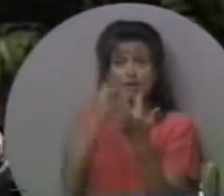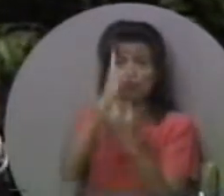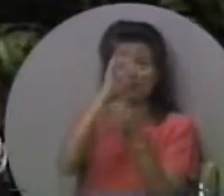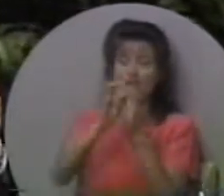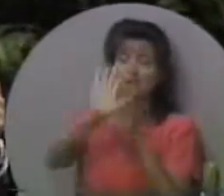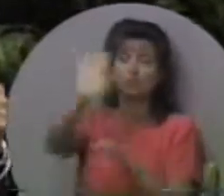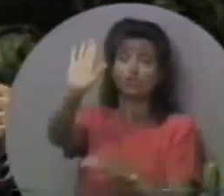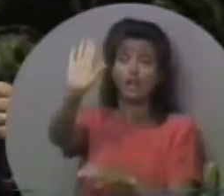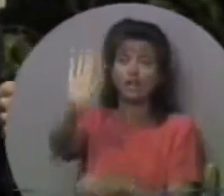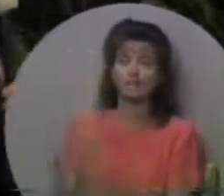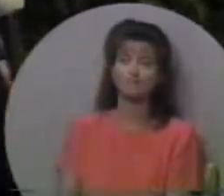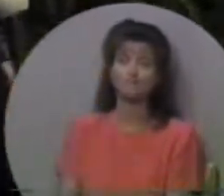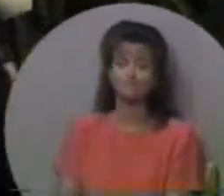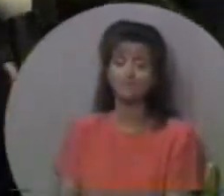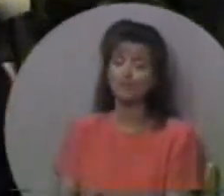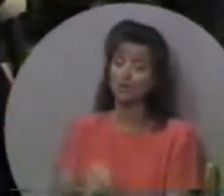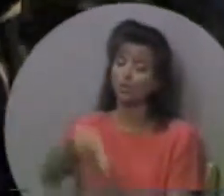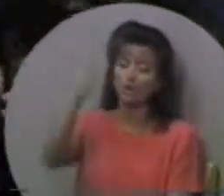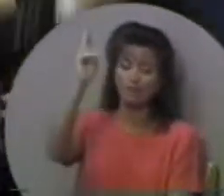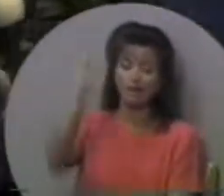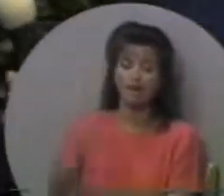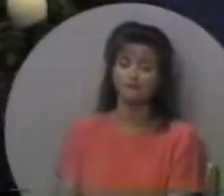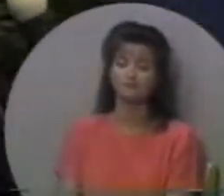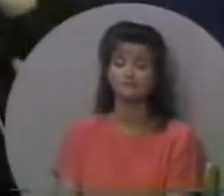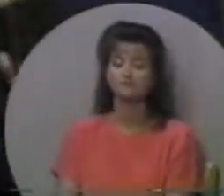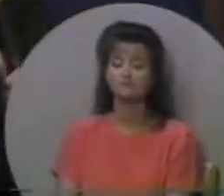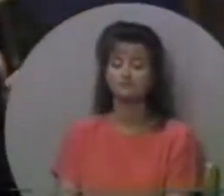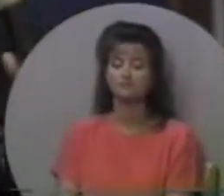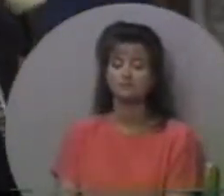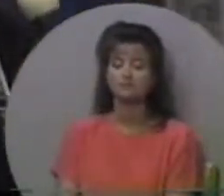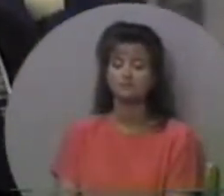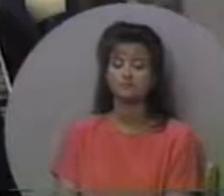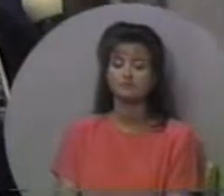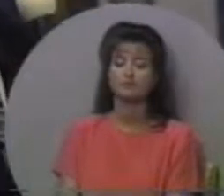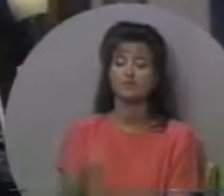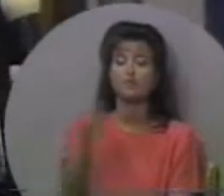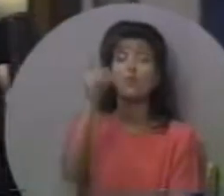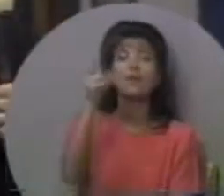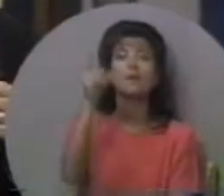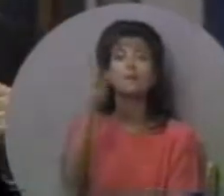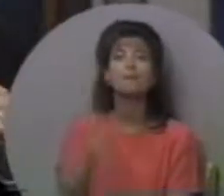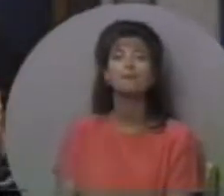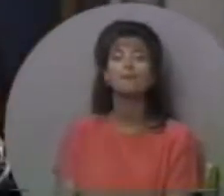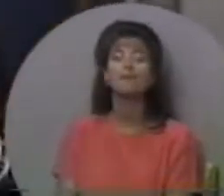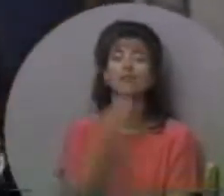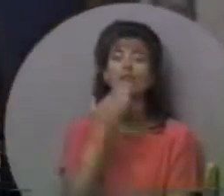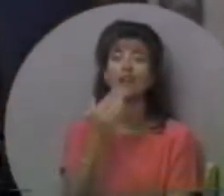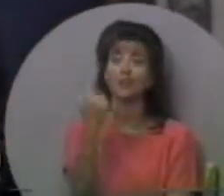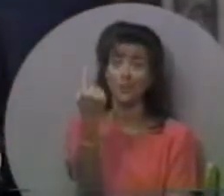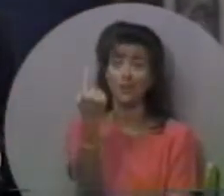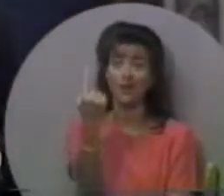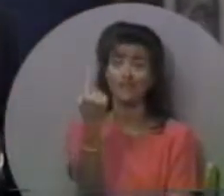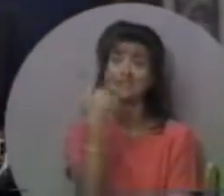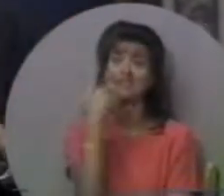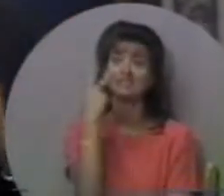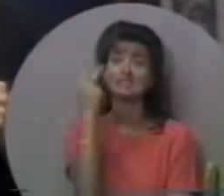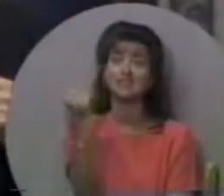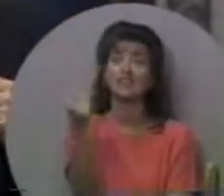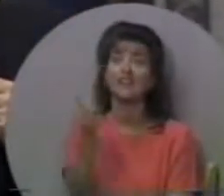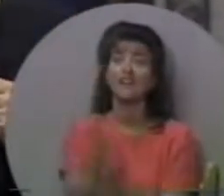благодаті, через віру, підніміть свою руку. Високу вгору підніміть. Високу вгору підніміть. Дякую тобі,